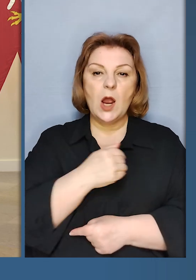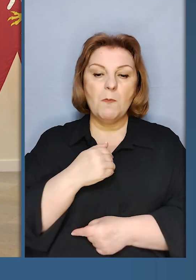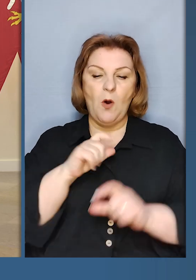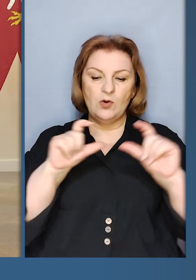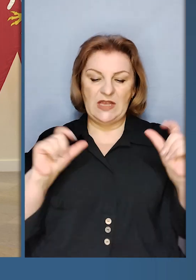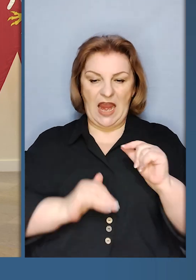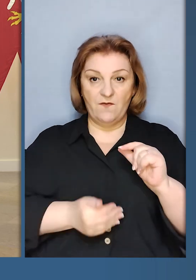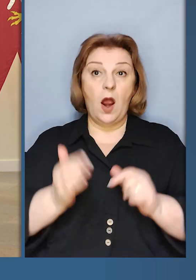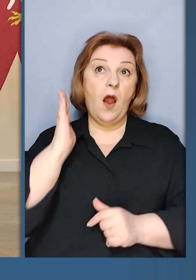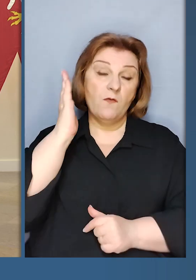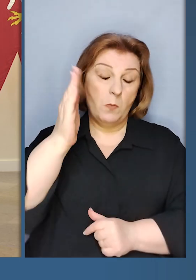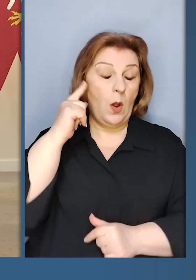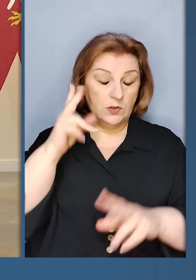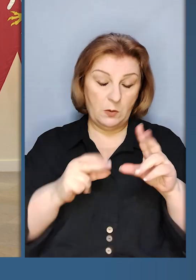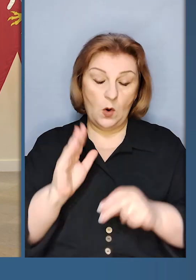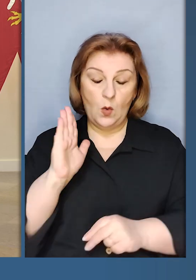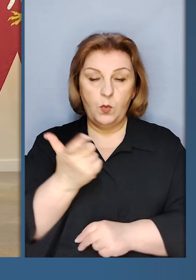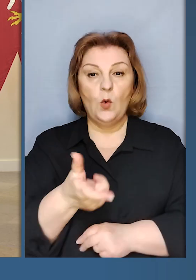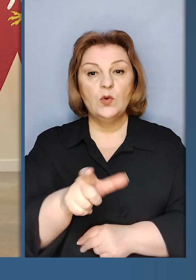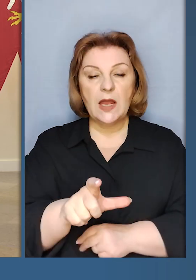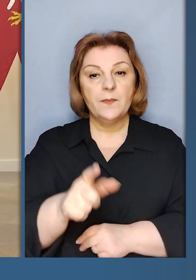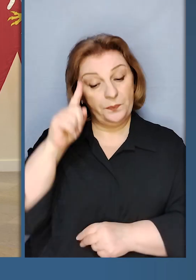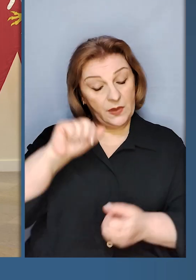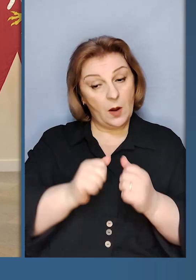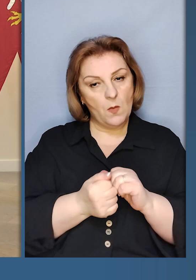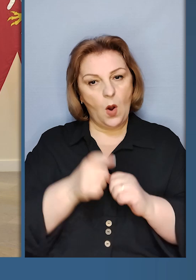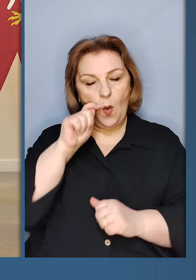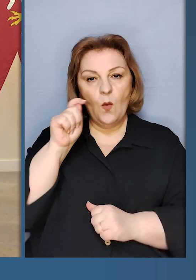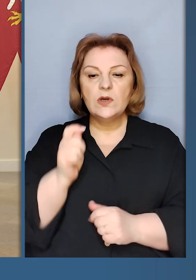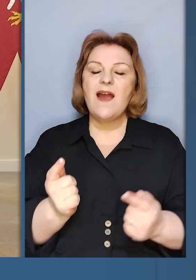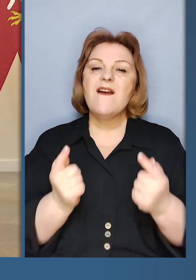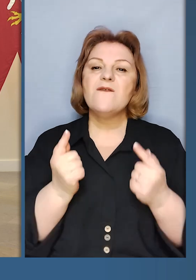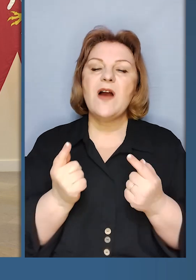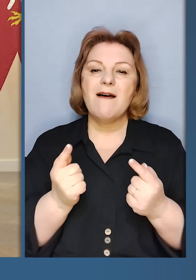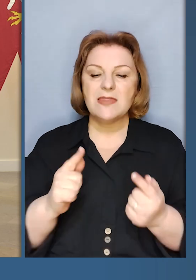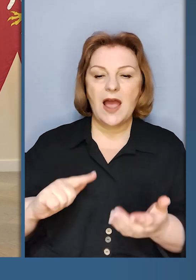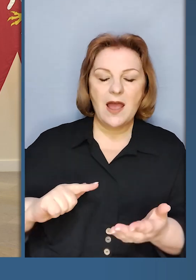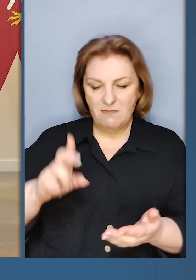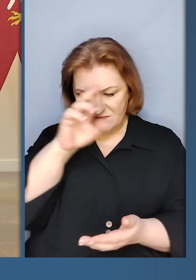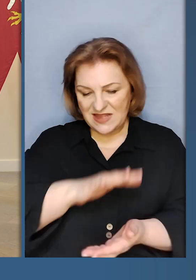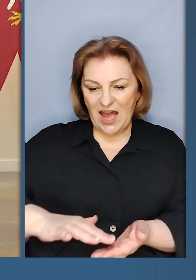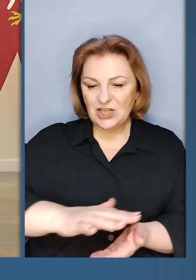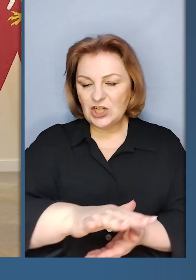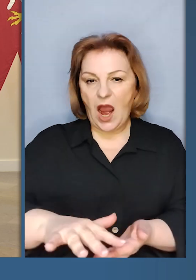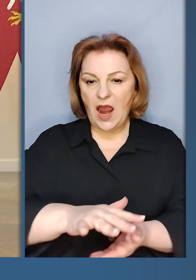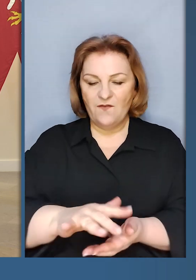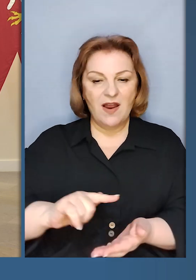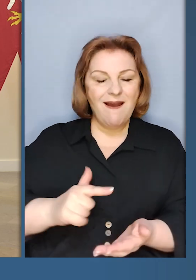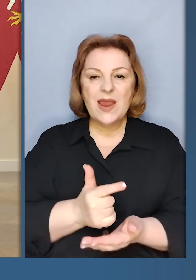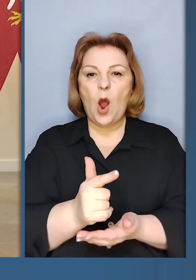тисячу польських фірм. Я сподіваюся, що в майбутньому ще буде більше. Але пам'ятаємо, що Україна – це величезна держава.